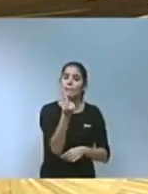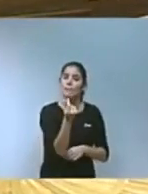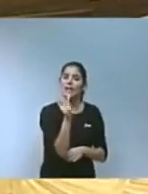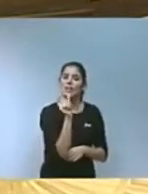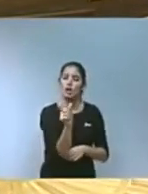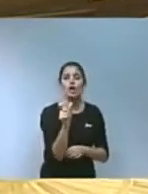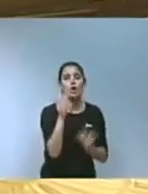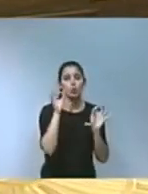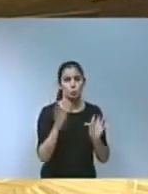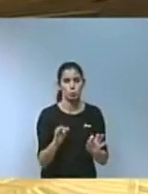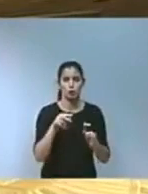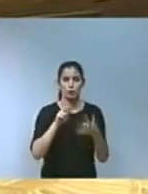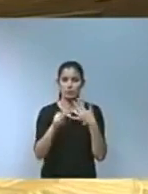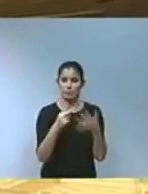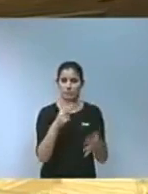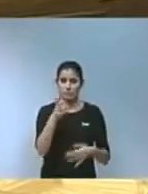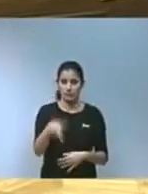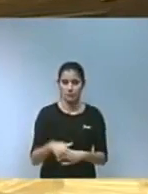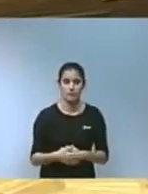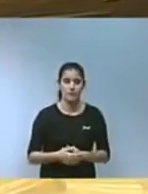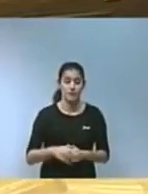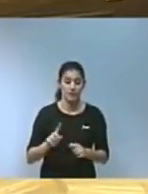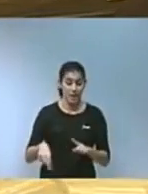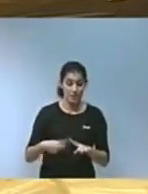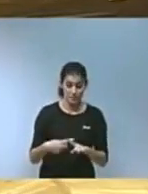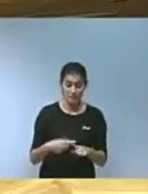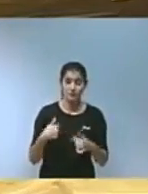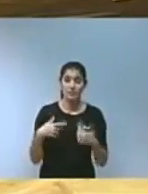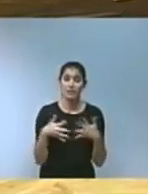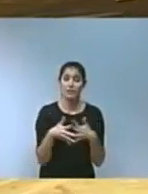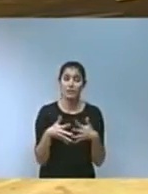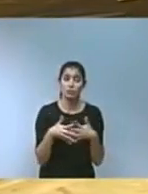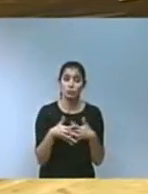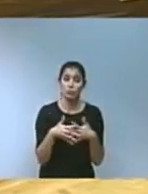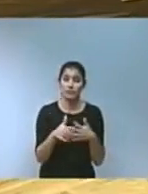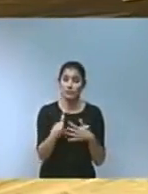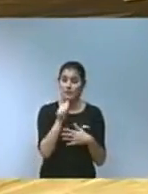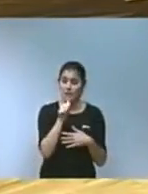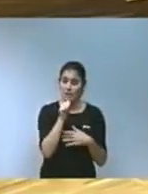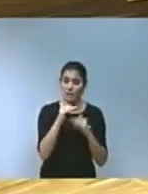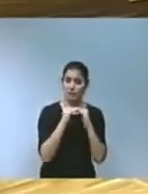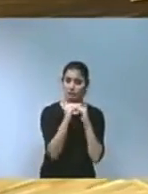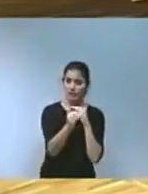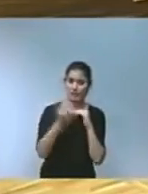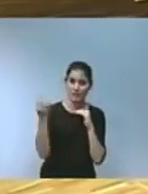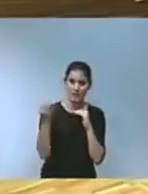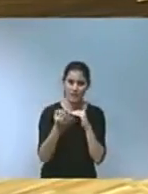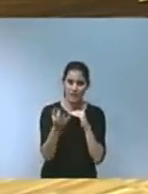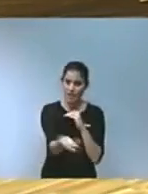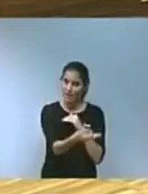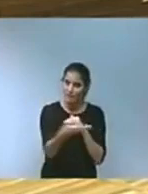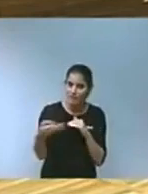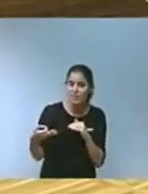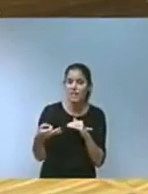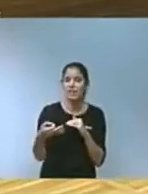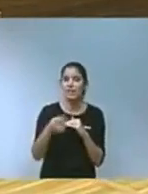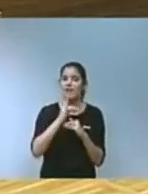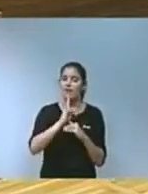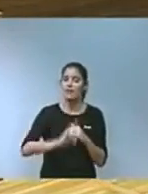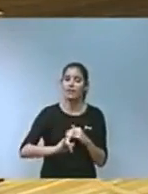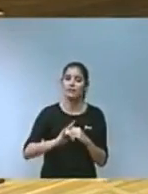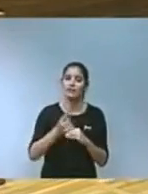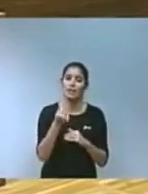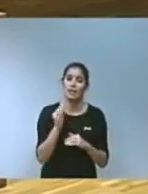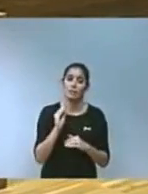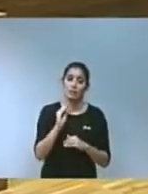i transparents a més infraestructures hidràuliques sostenibles en eficiència energètica amb inversions que